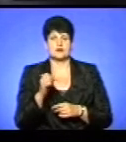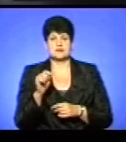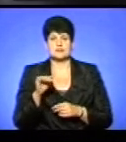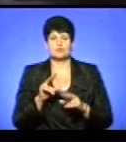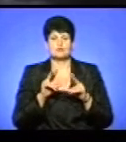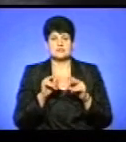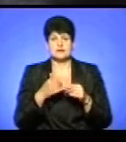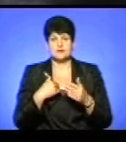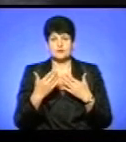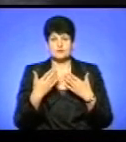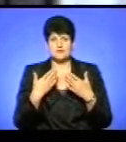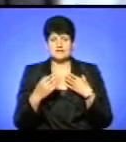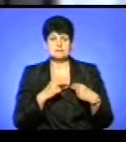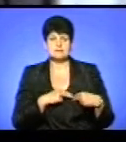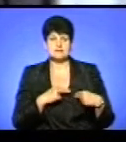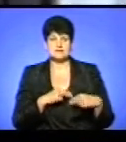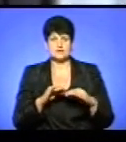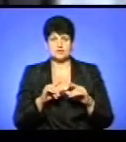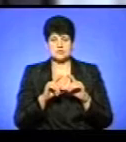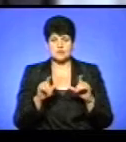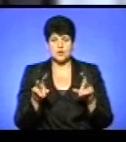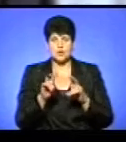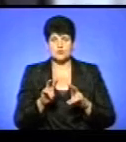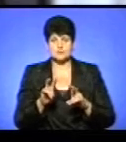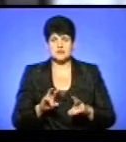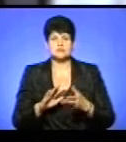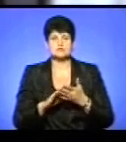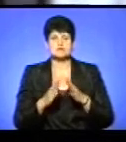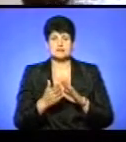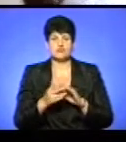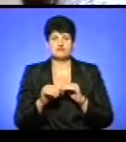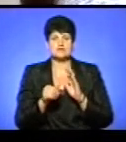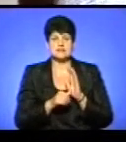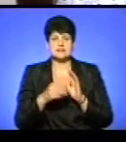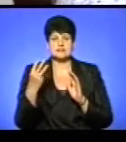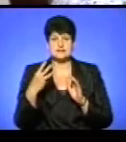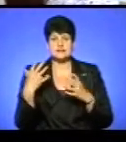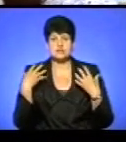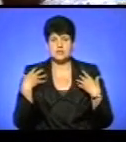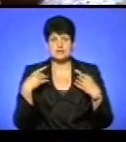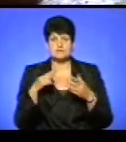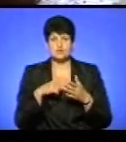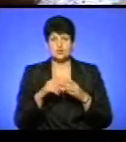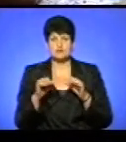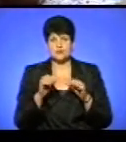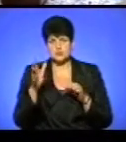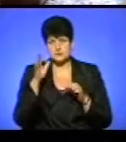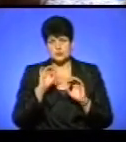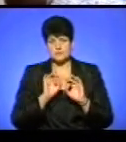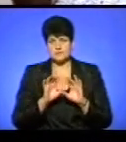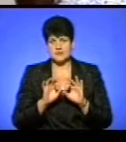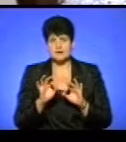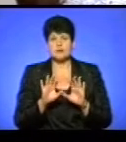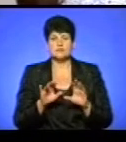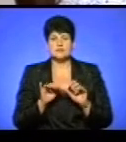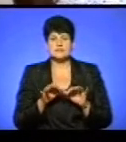пообіцяла нам поспілкуватися з працівниками дитсадка і розібратися у ситуації. О 16.30 начальник міського управління освіти прокоментувала подію